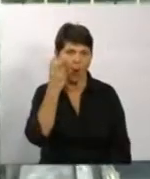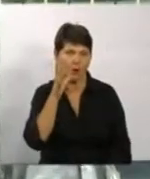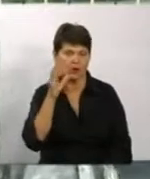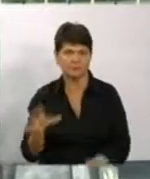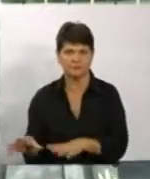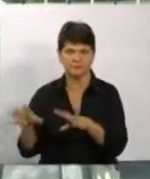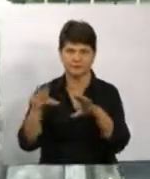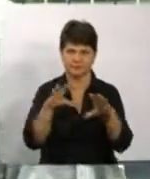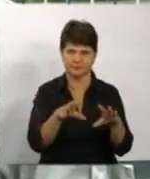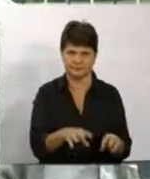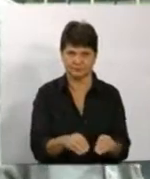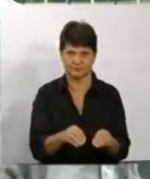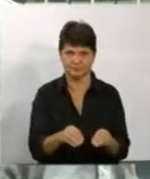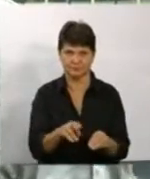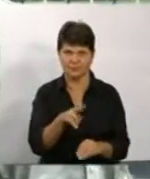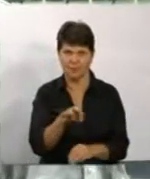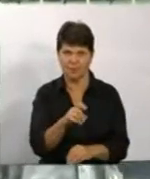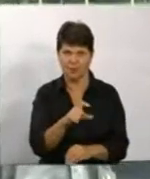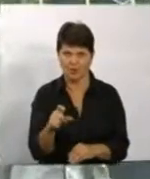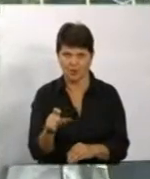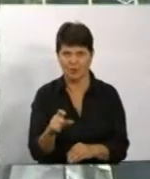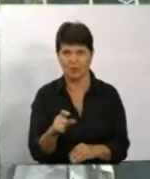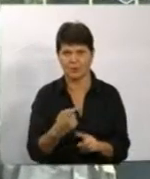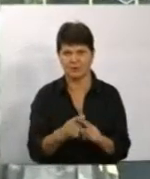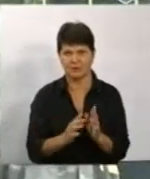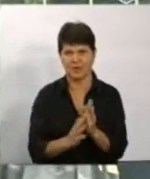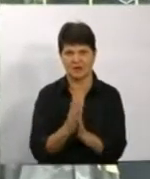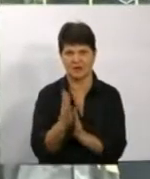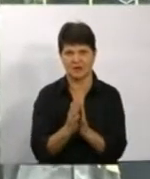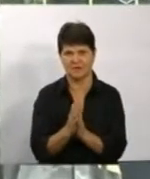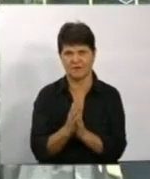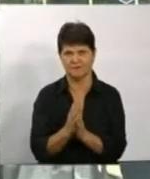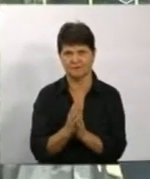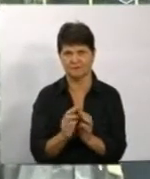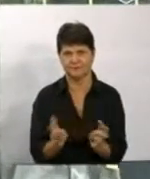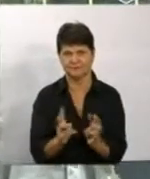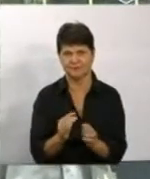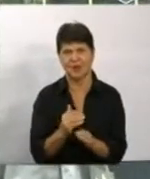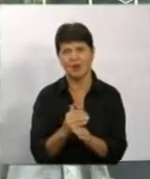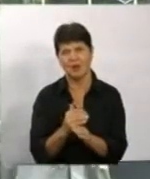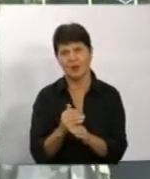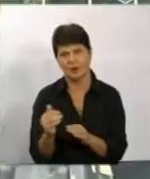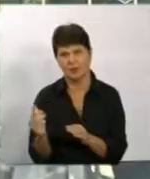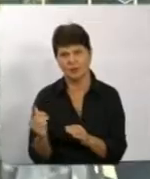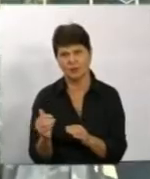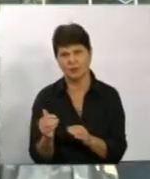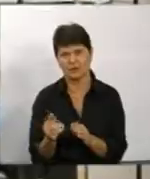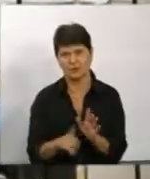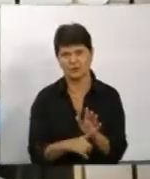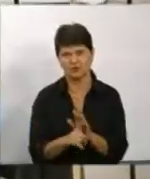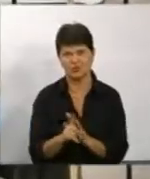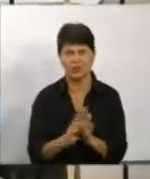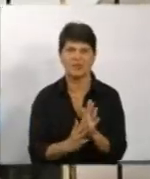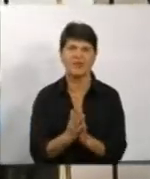розмінування, розістравого згорання, таних порохів. Потім почала горіти трава.